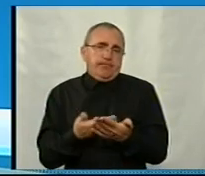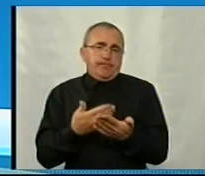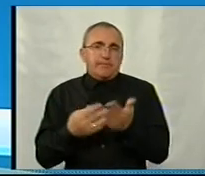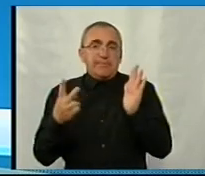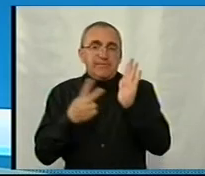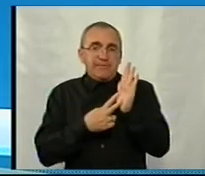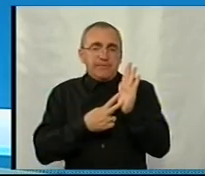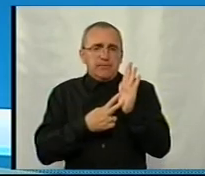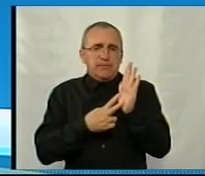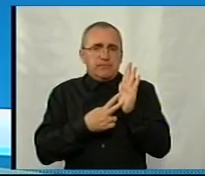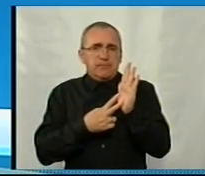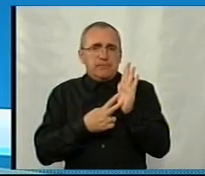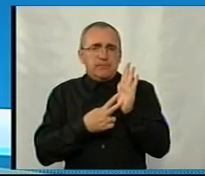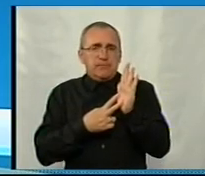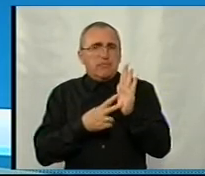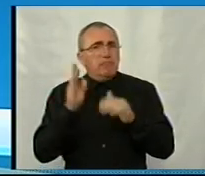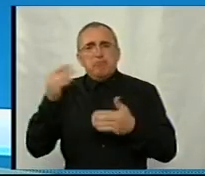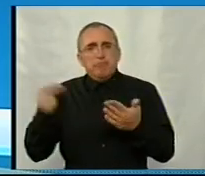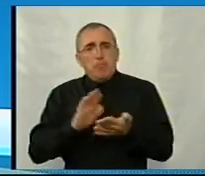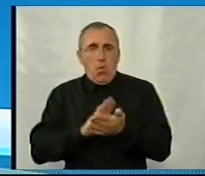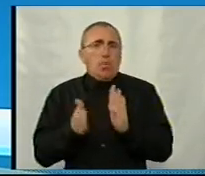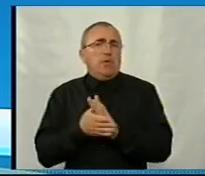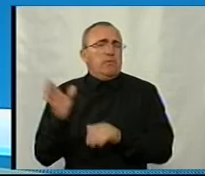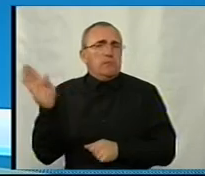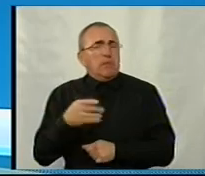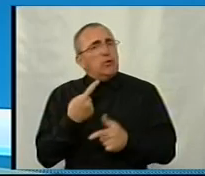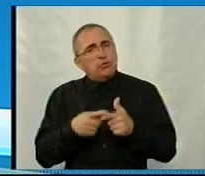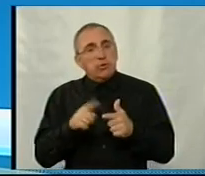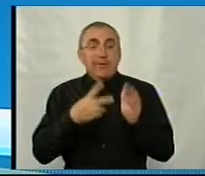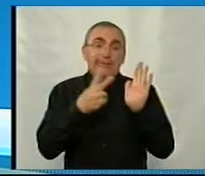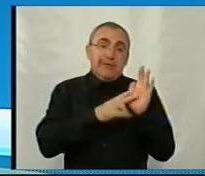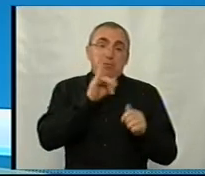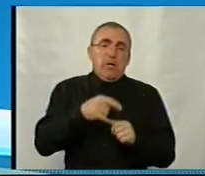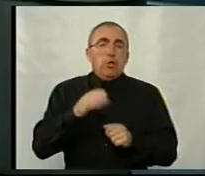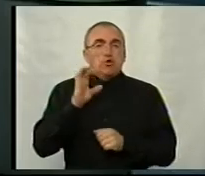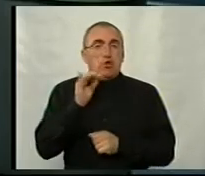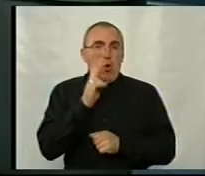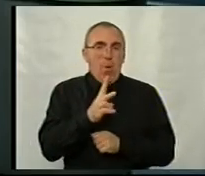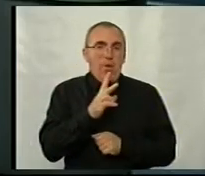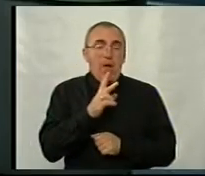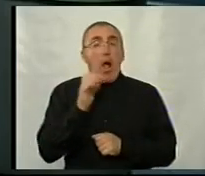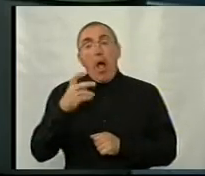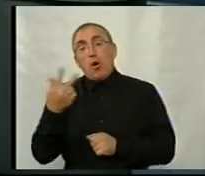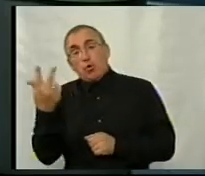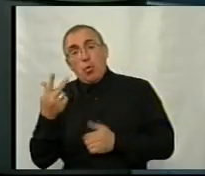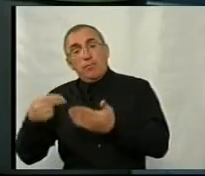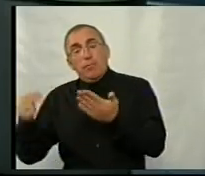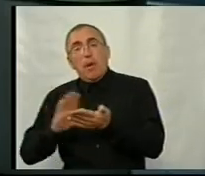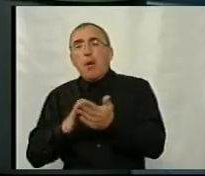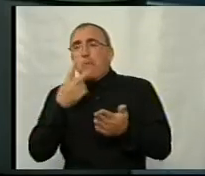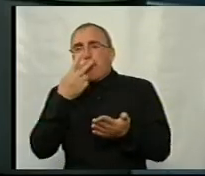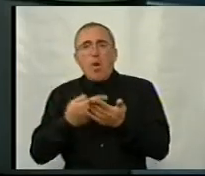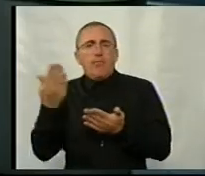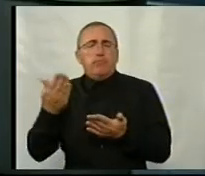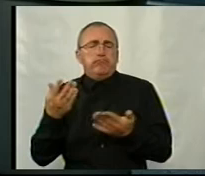сім з них не пішло на строкову, а заключило контракти. Чи навпаки, сім з них пішло на строкову, а троє заключили контракти. Який показник для